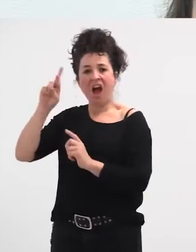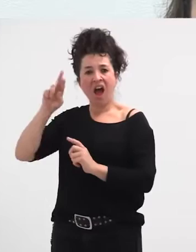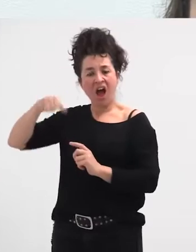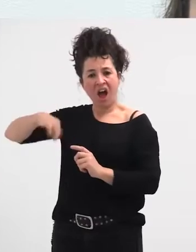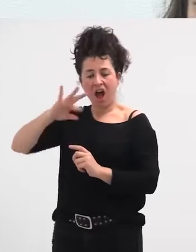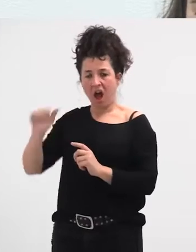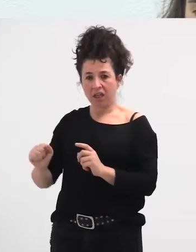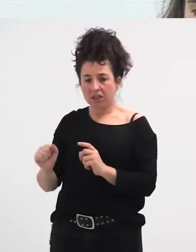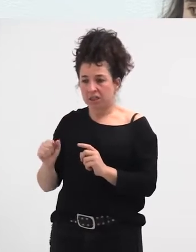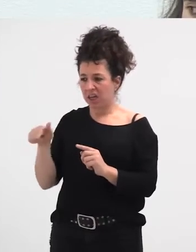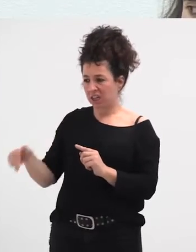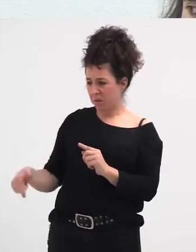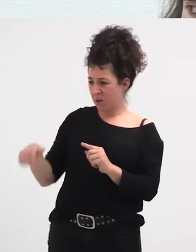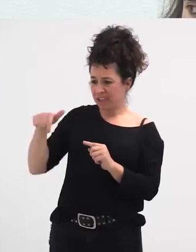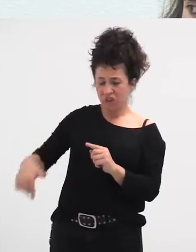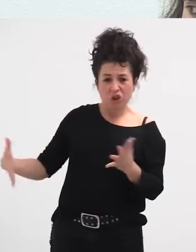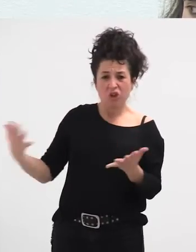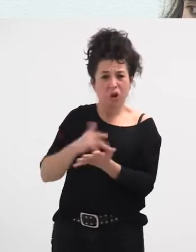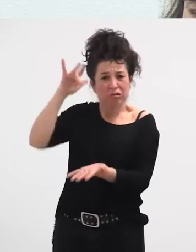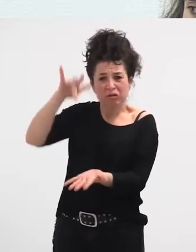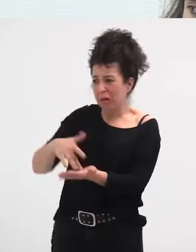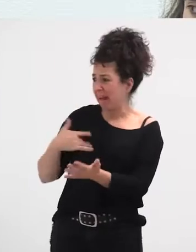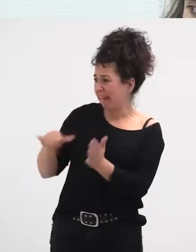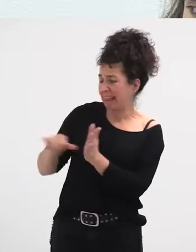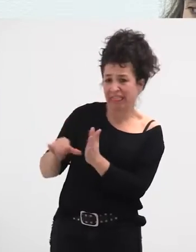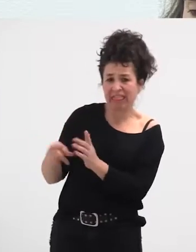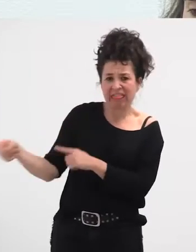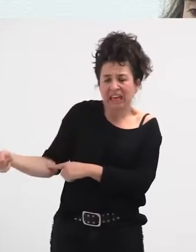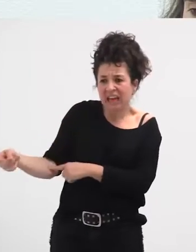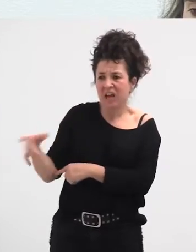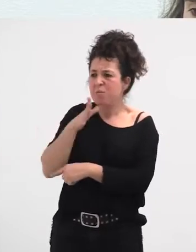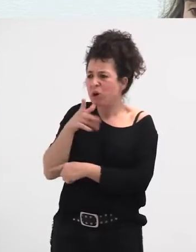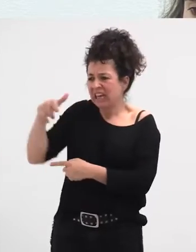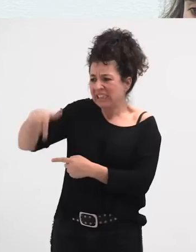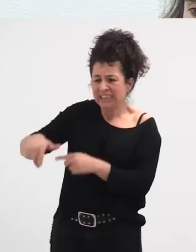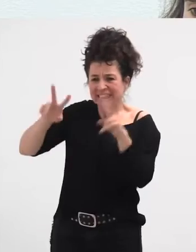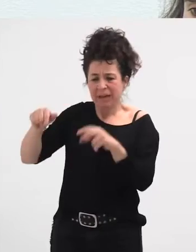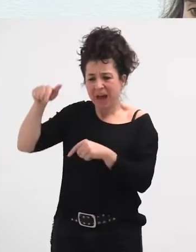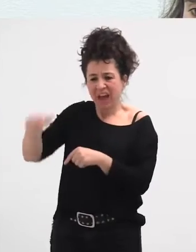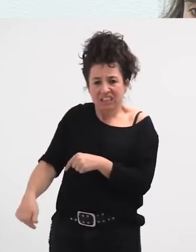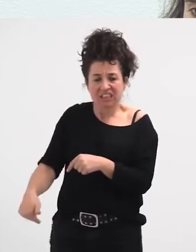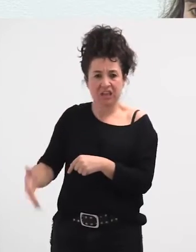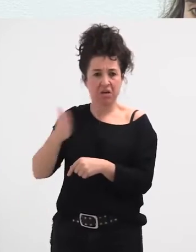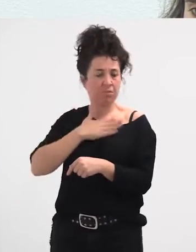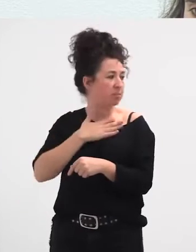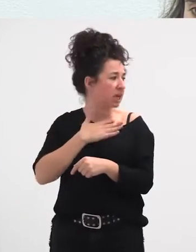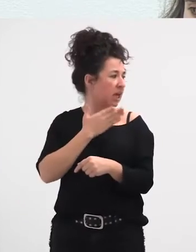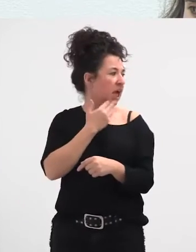augustia gertatu da hemen onduan, eta augustia zer gaitik ez da, zer gaitik nire edadeko,